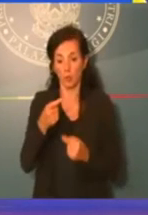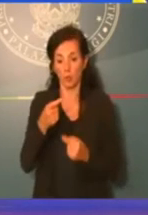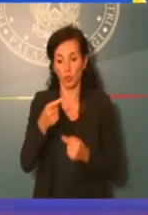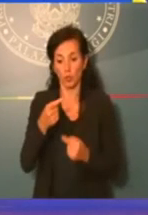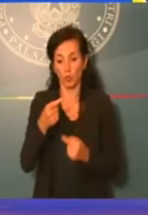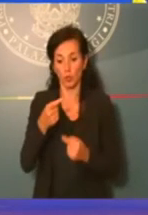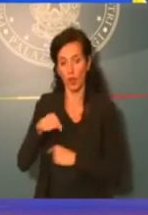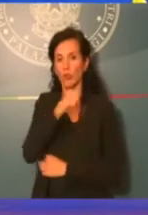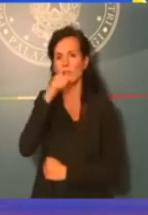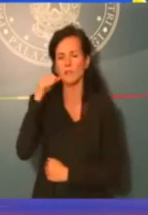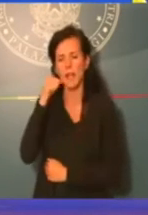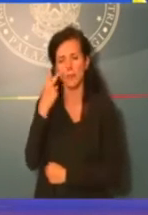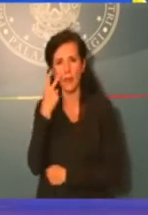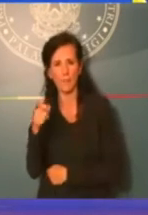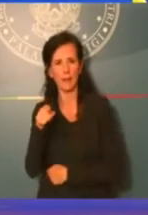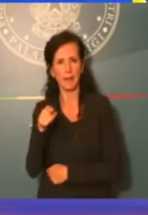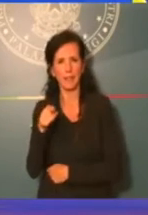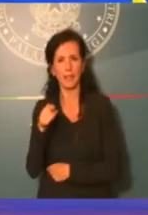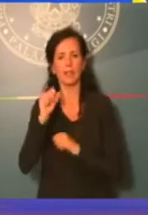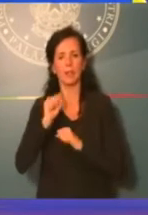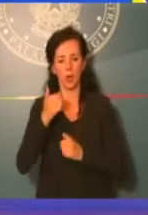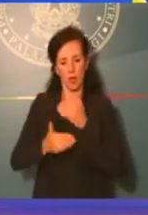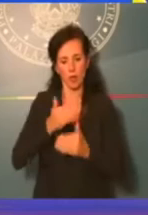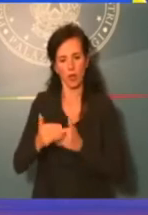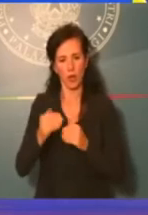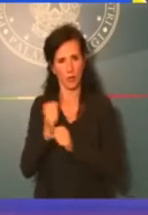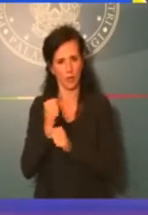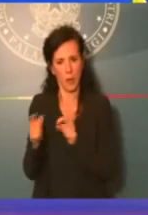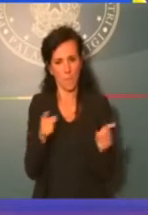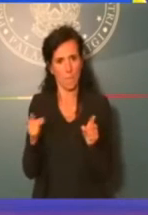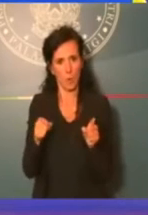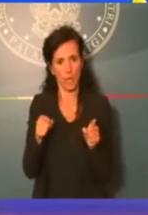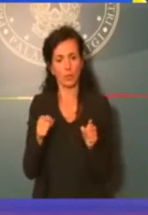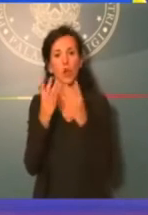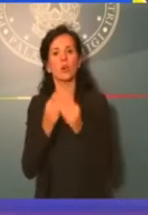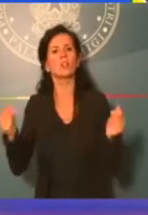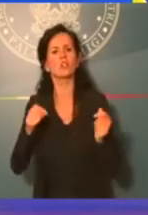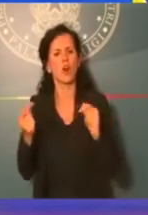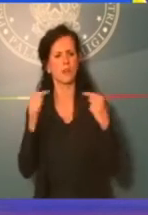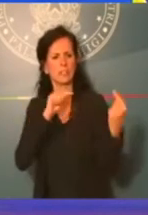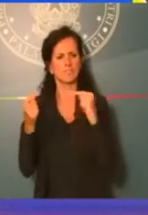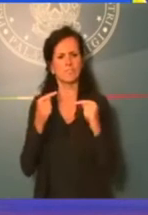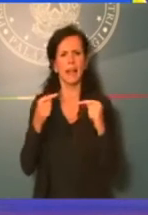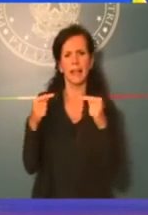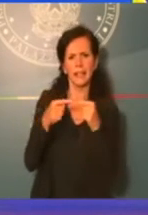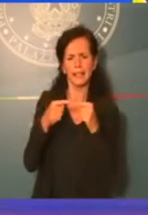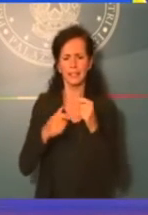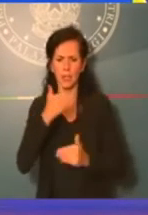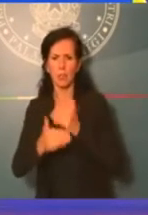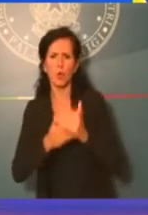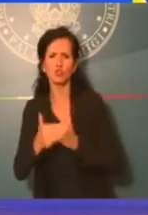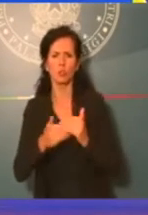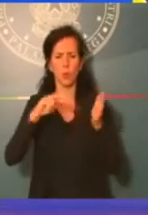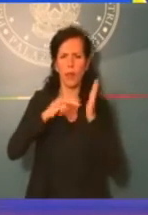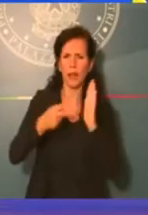prevenire le liti in fase di attuazione e esecuzione delle opere e risolvere tutte le dispute tecniche sull'esecuzione tecnica